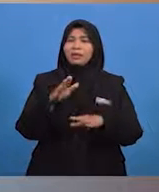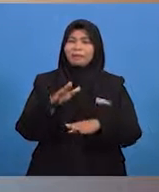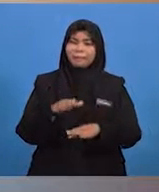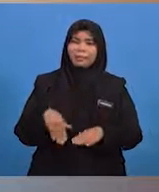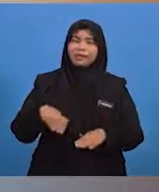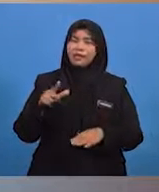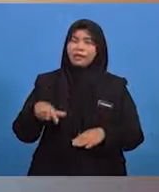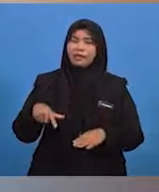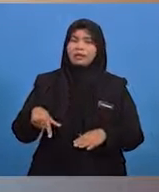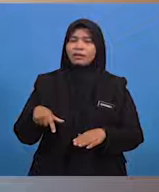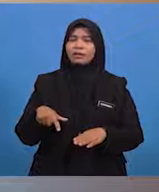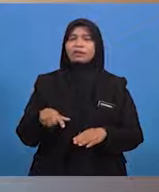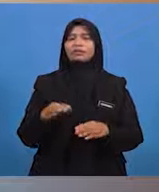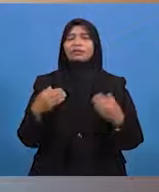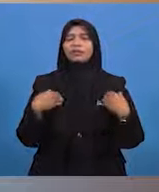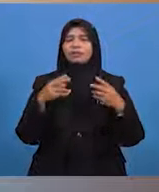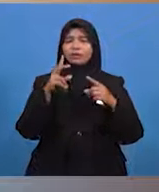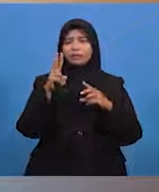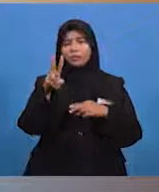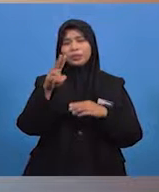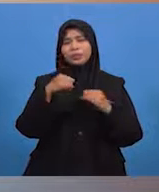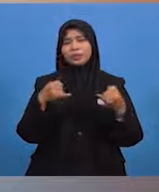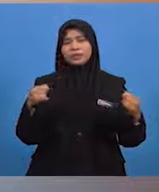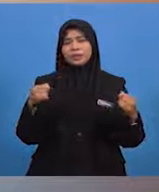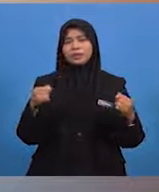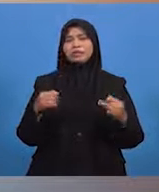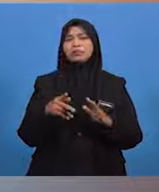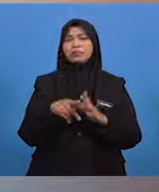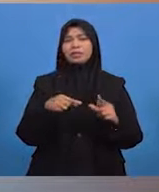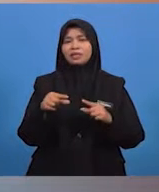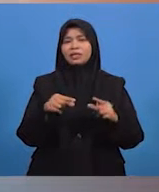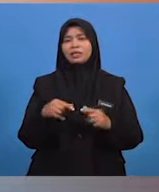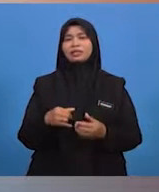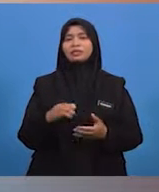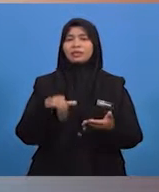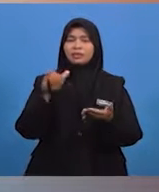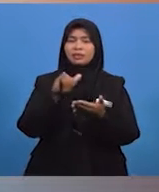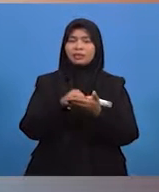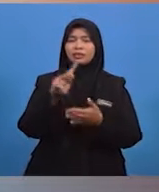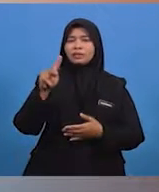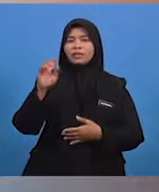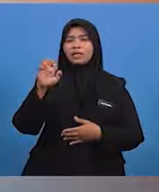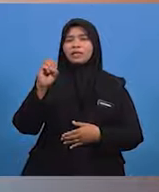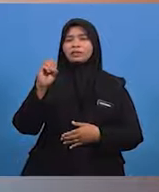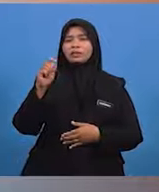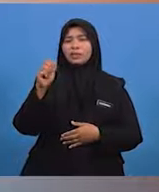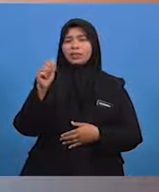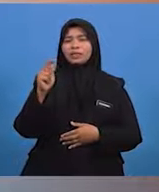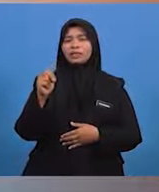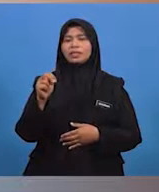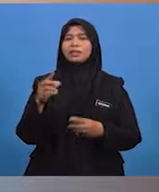melibatkan dua jenis gerakan jisim iaitu kesotan tanah dan